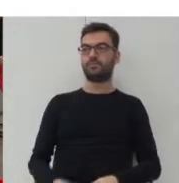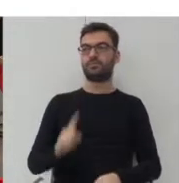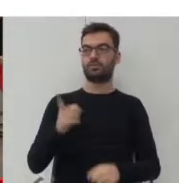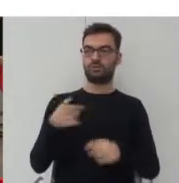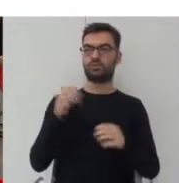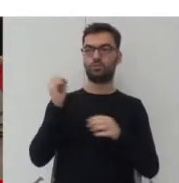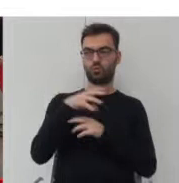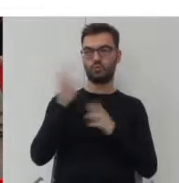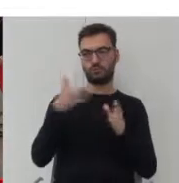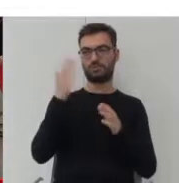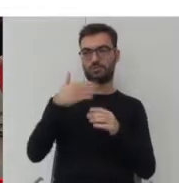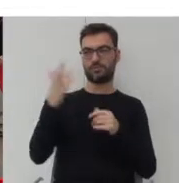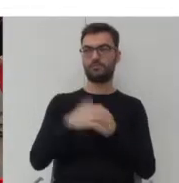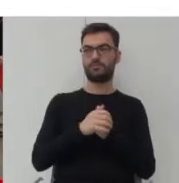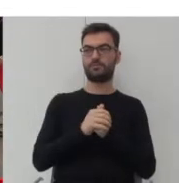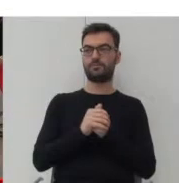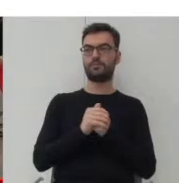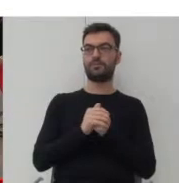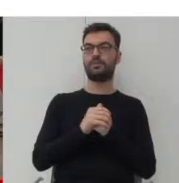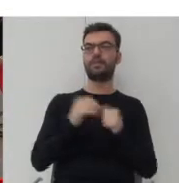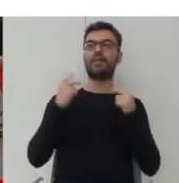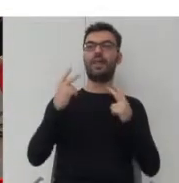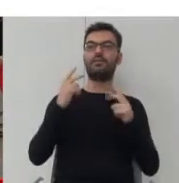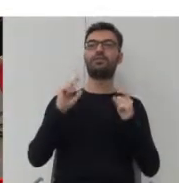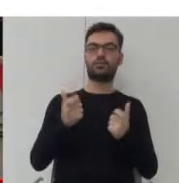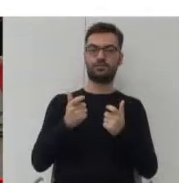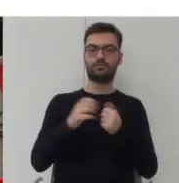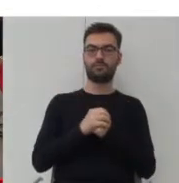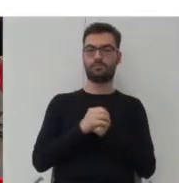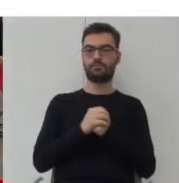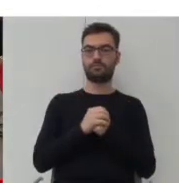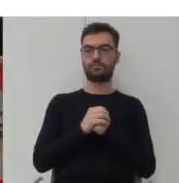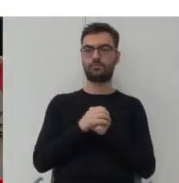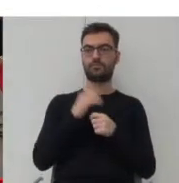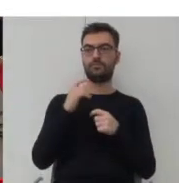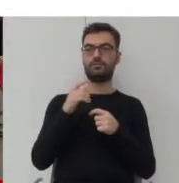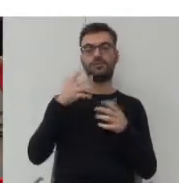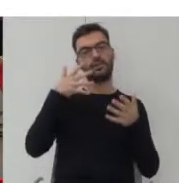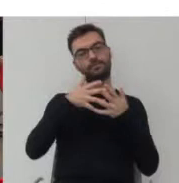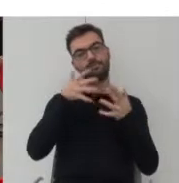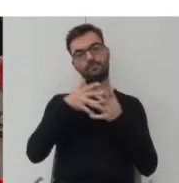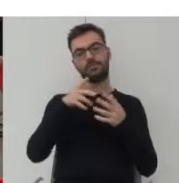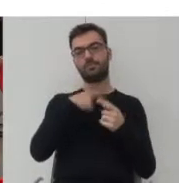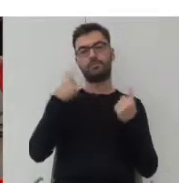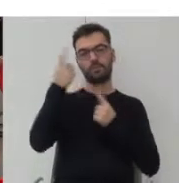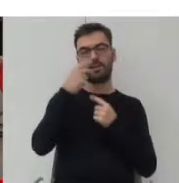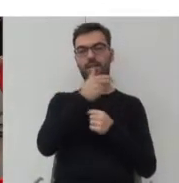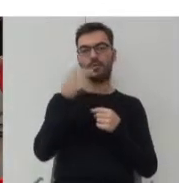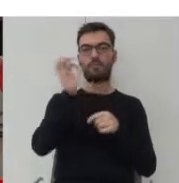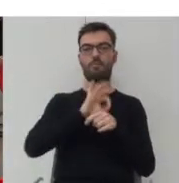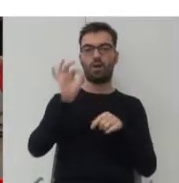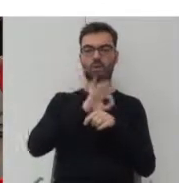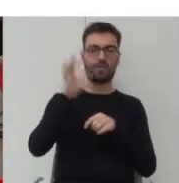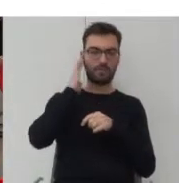rzuty. No ale jakby istotą tego wszystkiego jest jakby zrewidowanie też naszego poglądu na temat projektowania samych